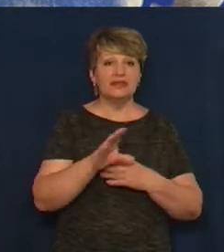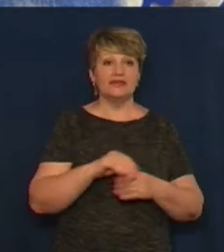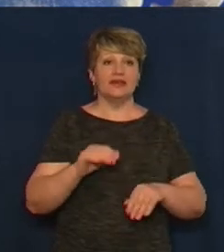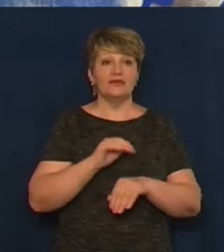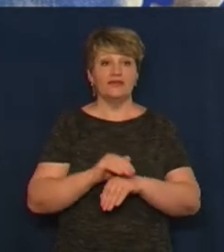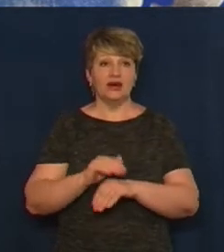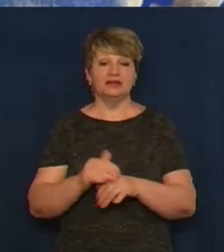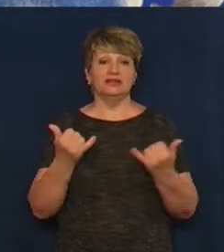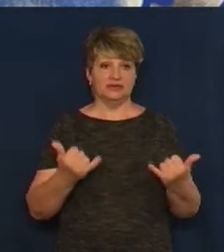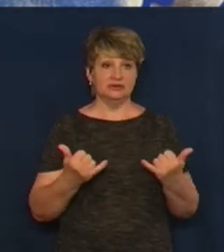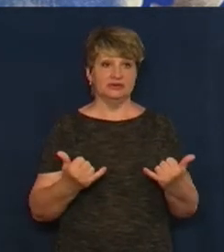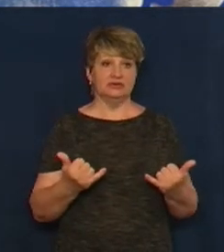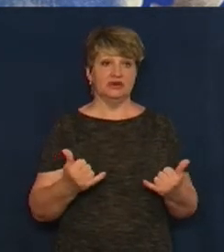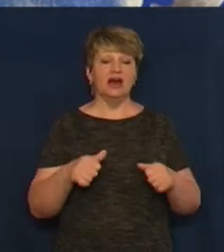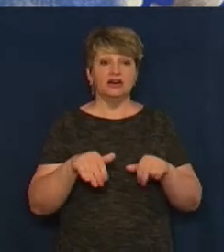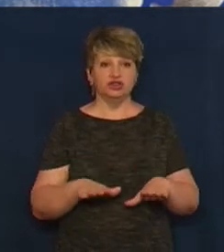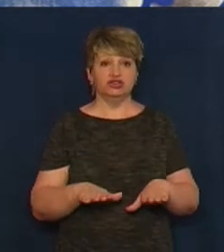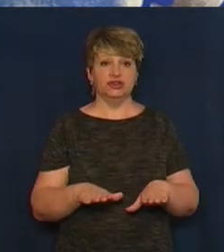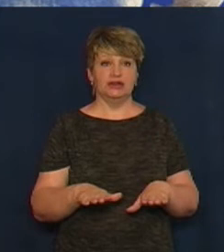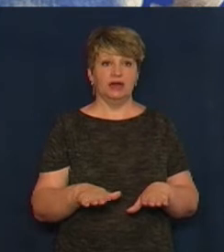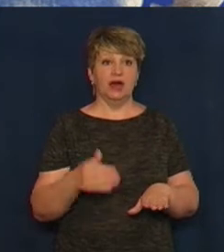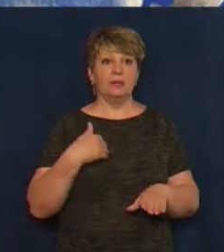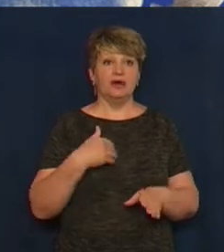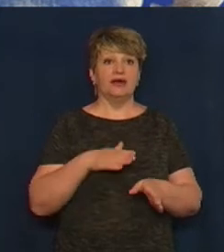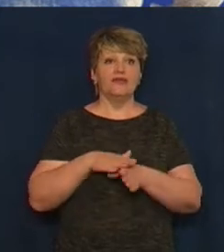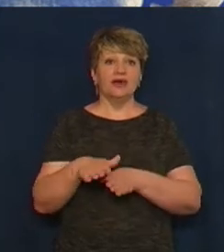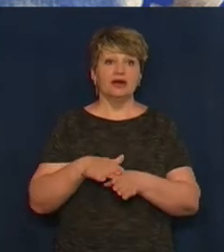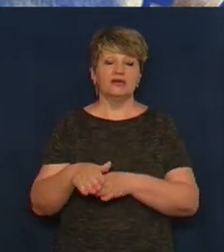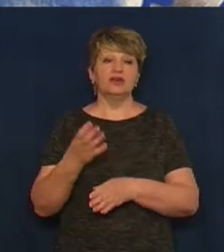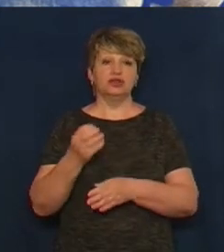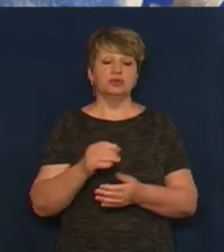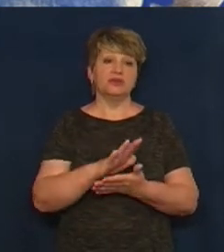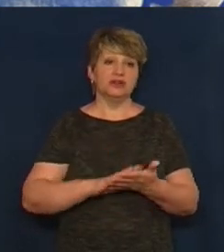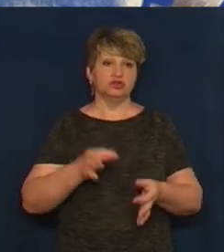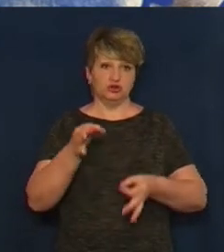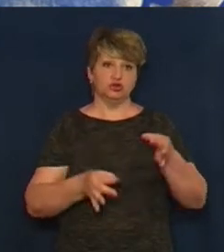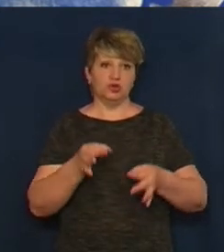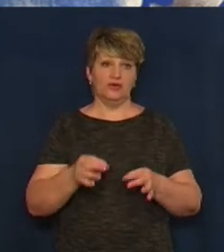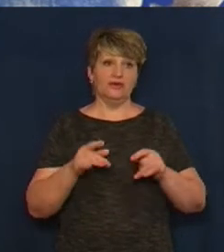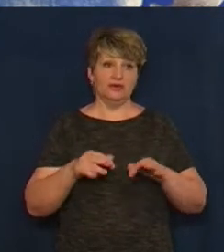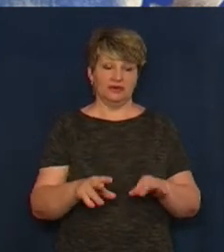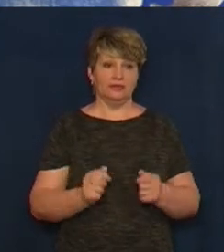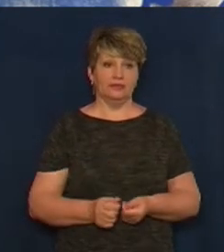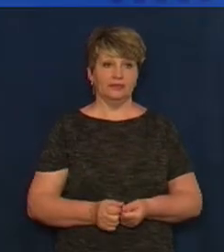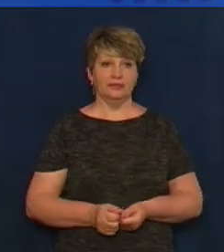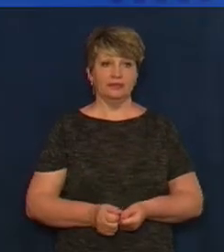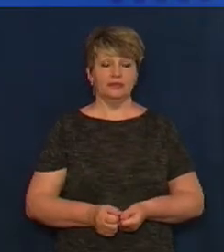дане рішення не можна виконати, скільки що тривається дові справи і розглядається кримінальні справи.